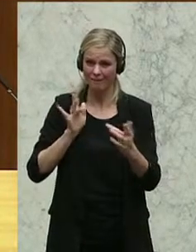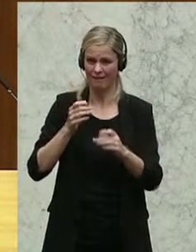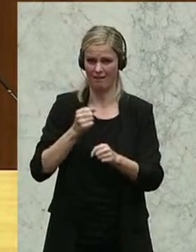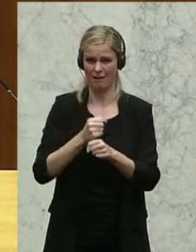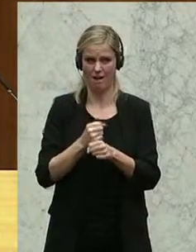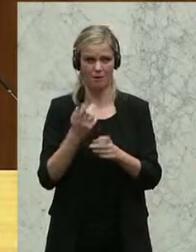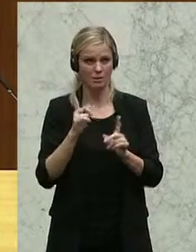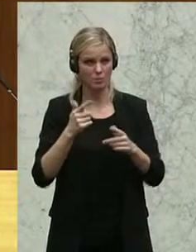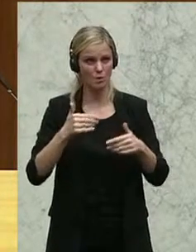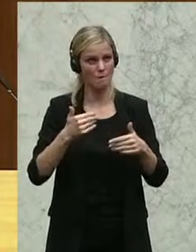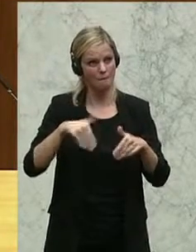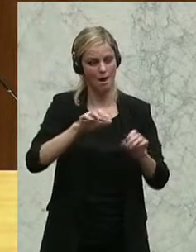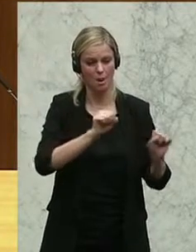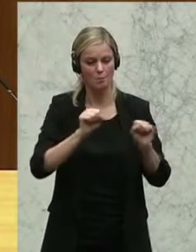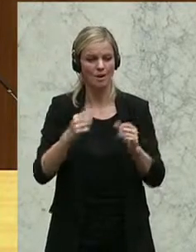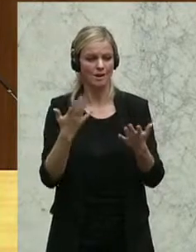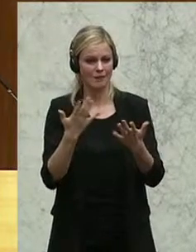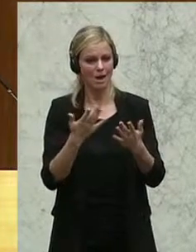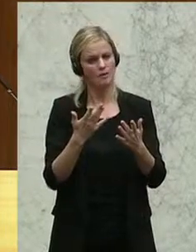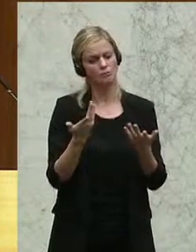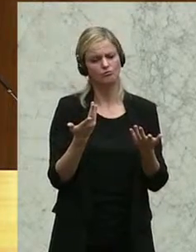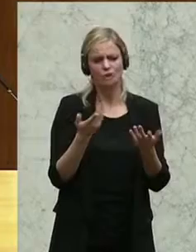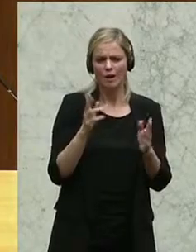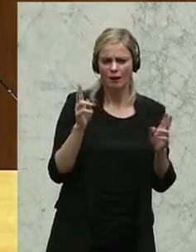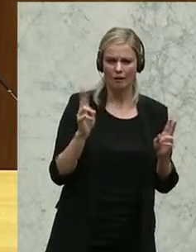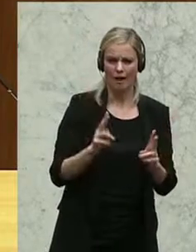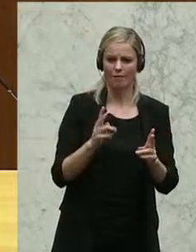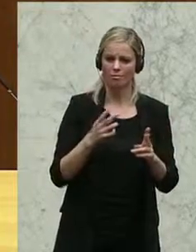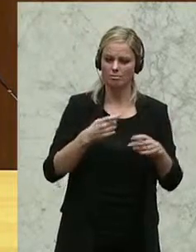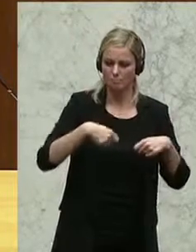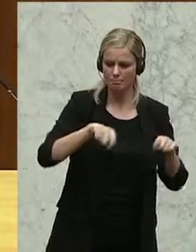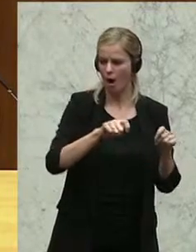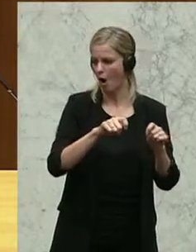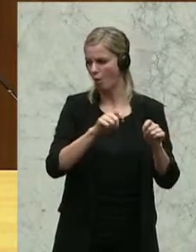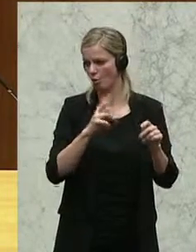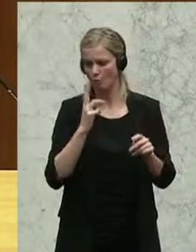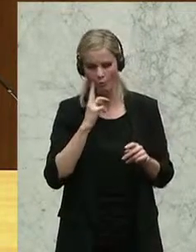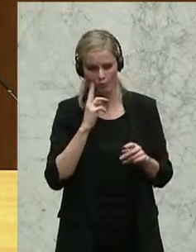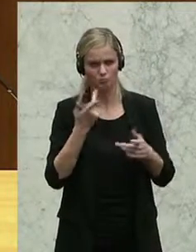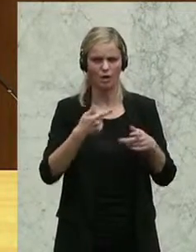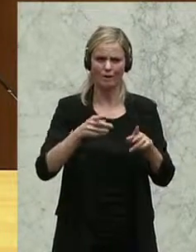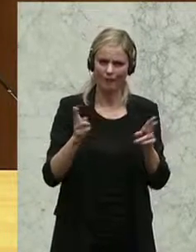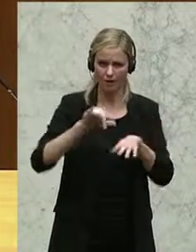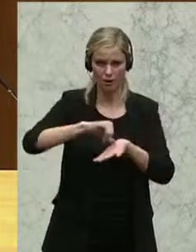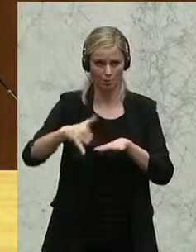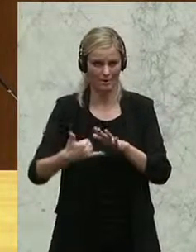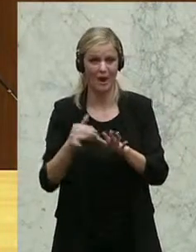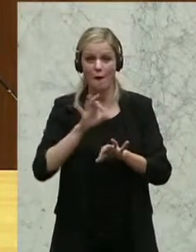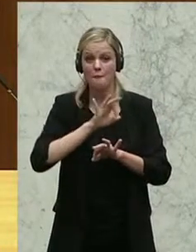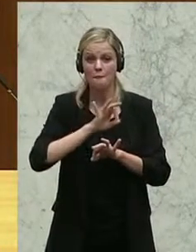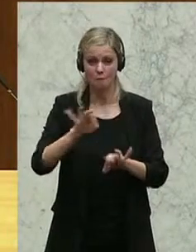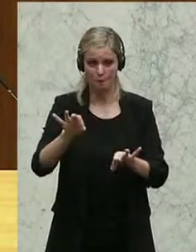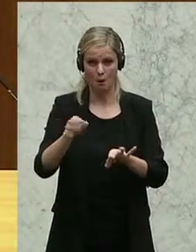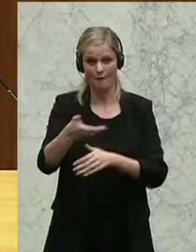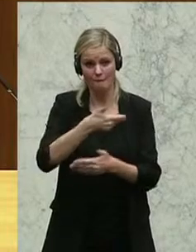dass es möglich ist, dass durch kleinere Baulose, dass durch kleinere Projekte, die auch wirtschaftlich für die KMUs